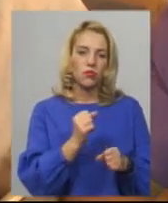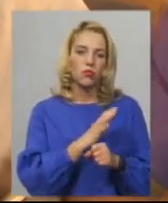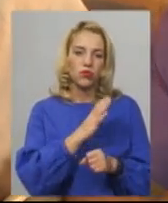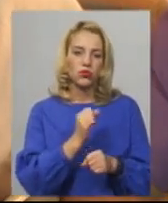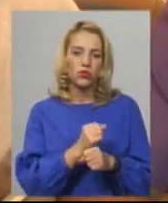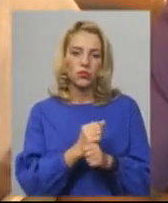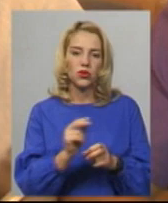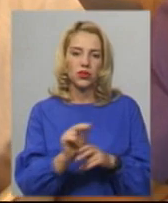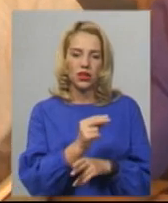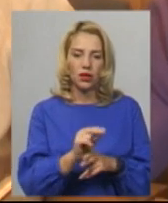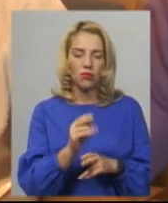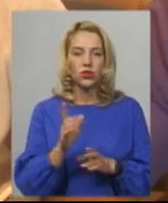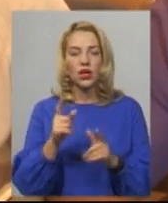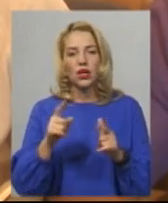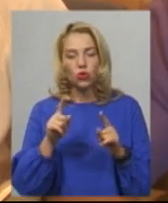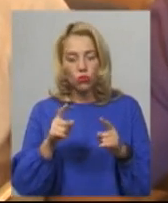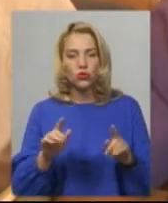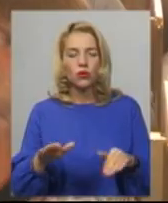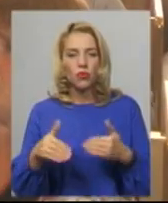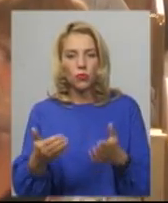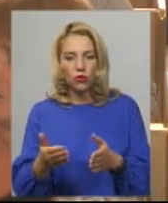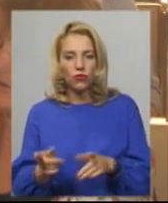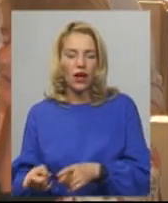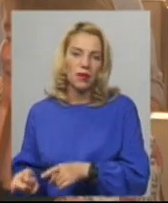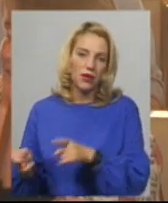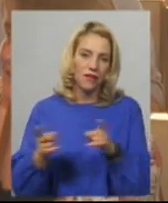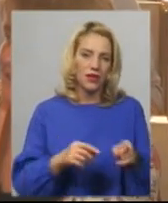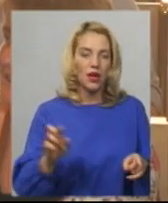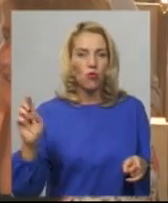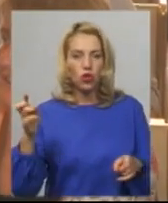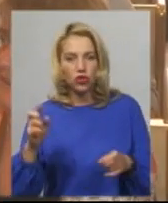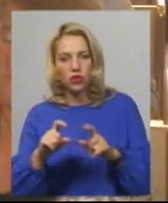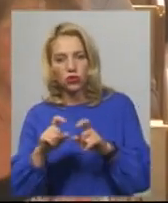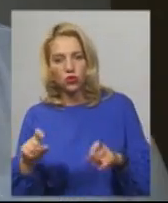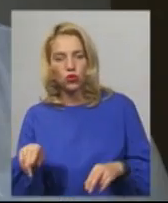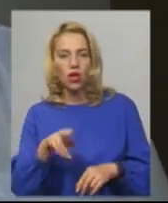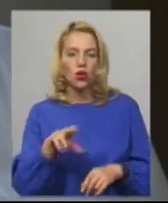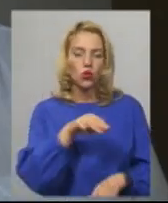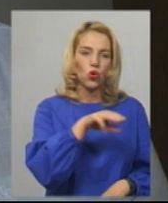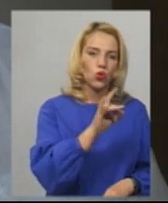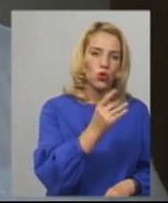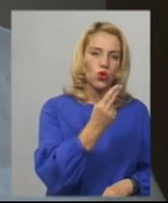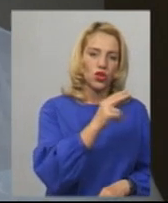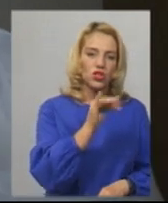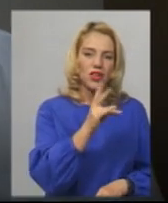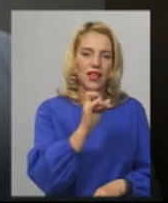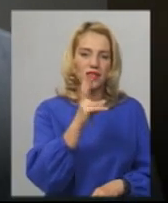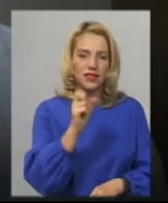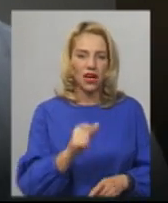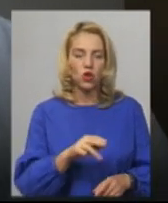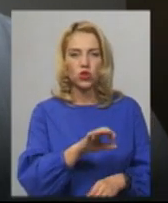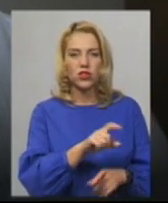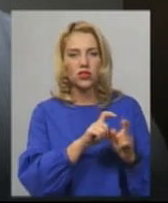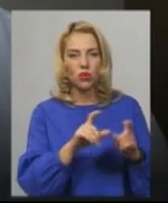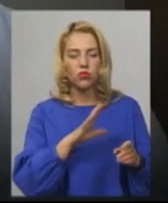учнів борщівської школи перевести дітей до Турчинецької. Додає, вести на навчання будуть шкільні автобуси. Турчинецька школа, на яку було виділено в